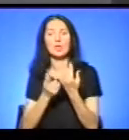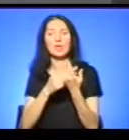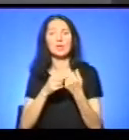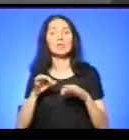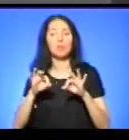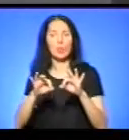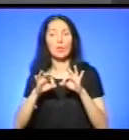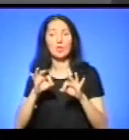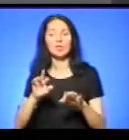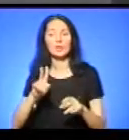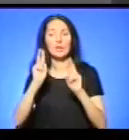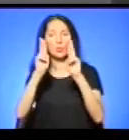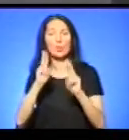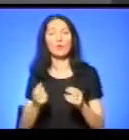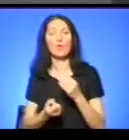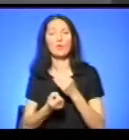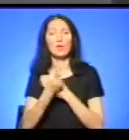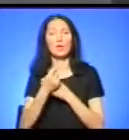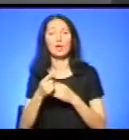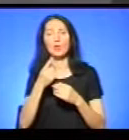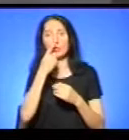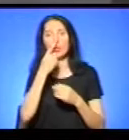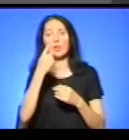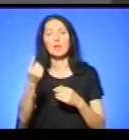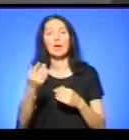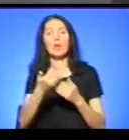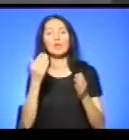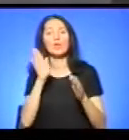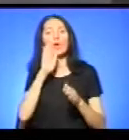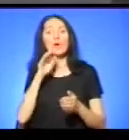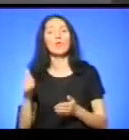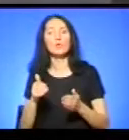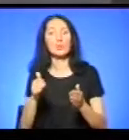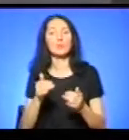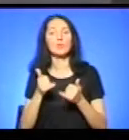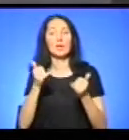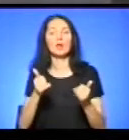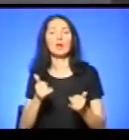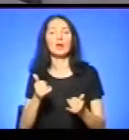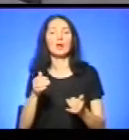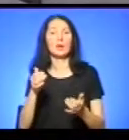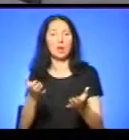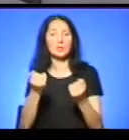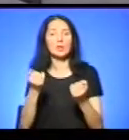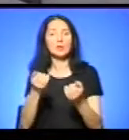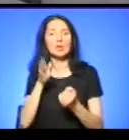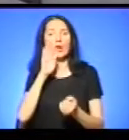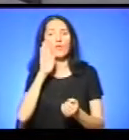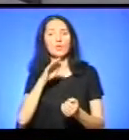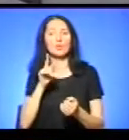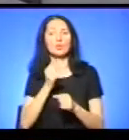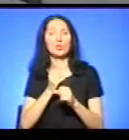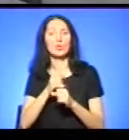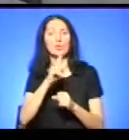Як правило, вони виникають подалі від вододжерел, тому для дозаправки водою, щоб здійснювати дозаправку,